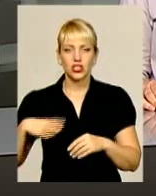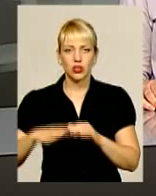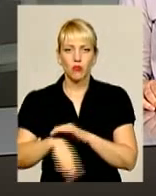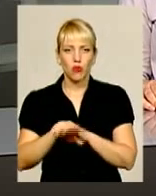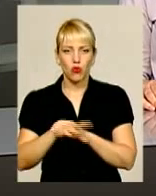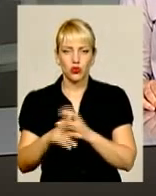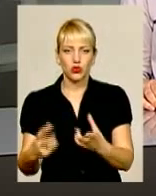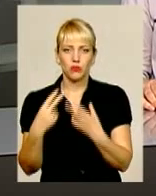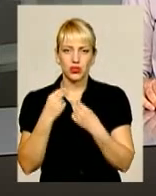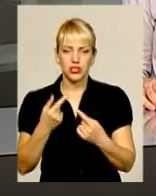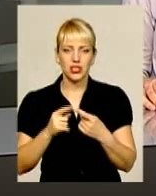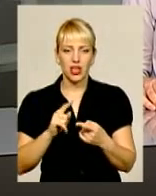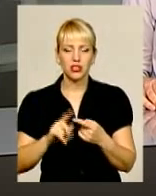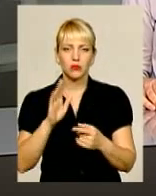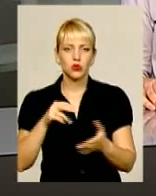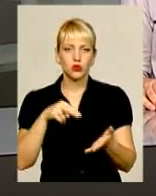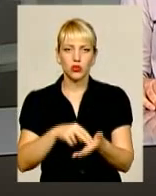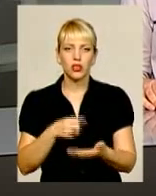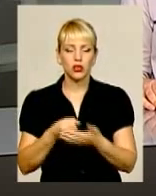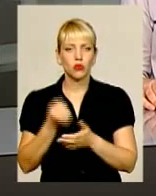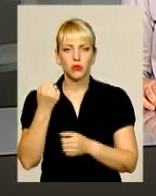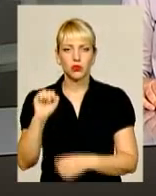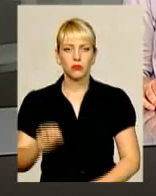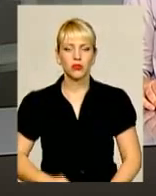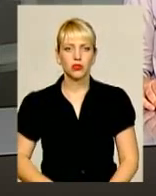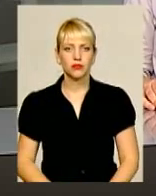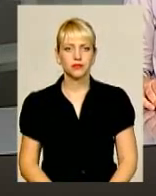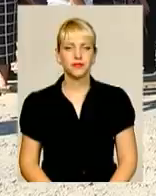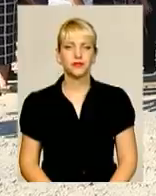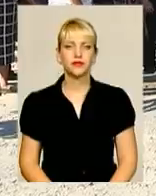Чи вона близько, з'ясовувала наша знімальна група на місці події.